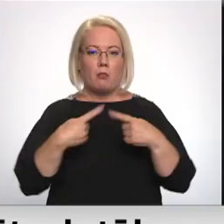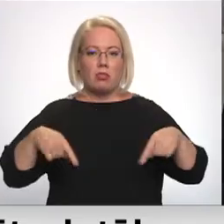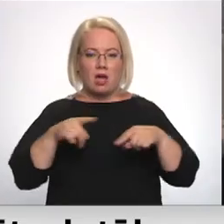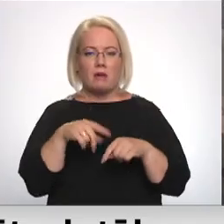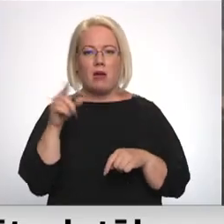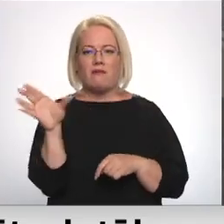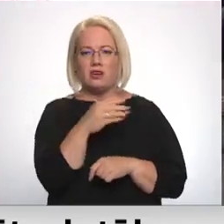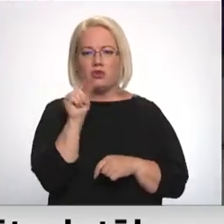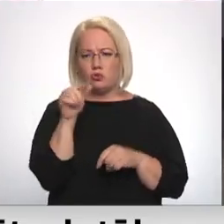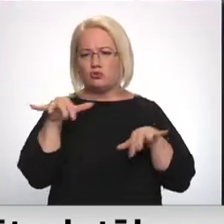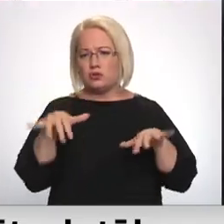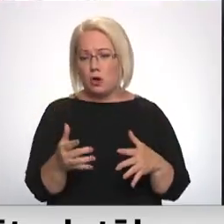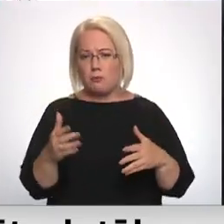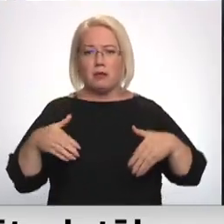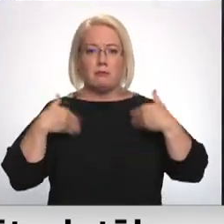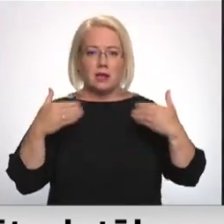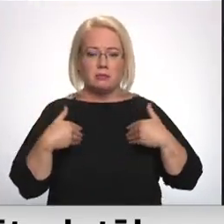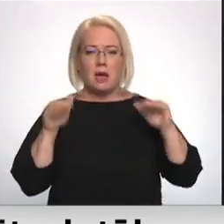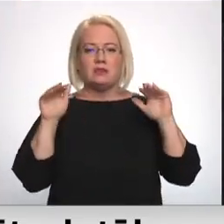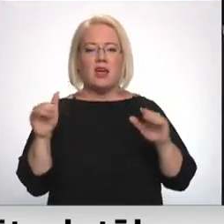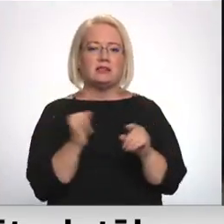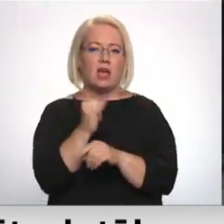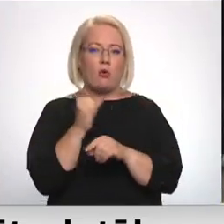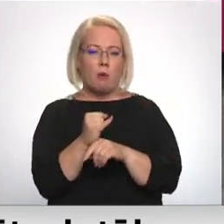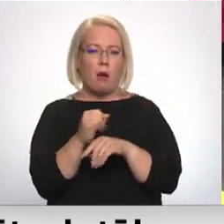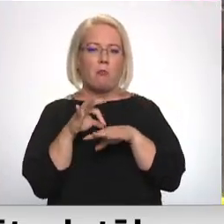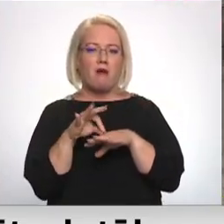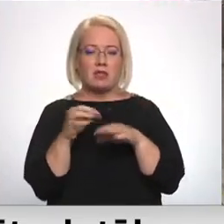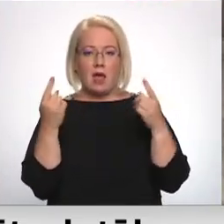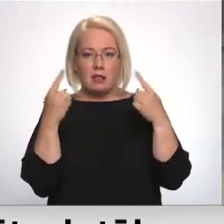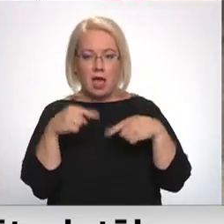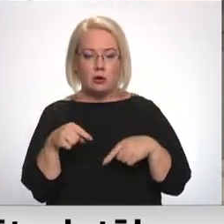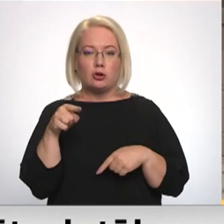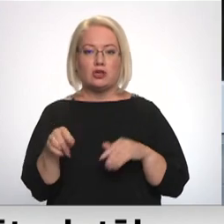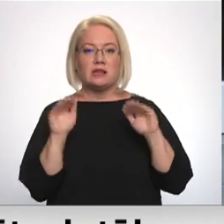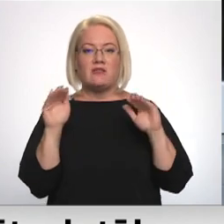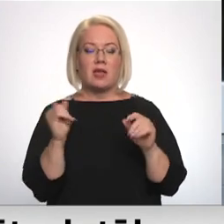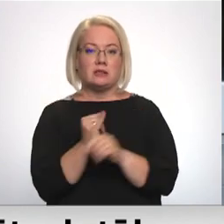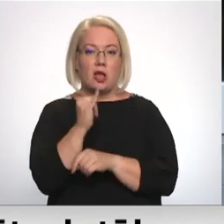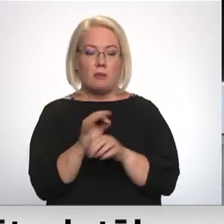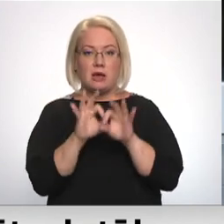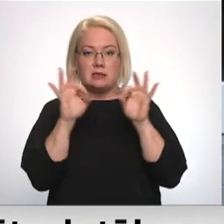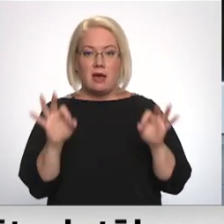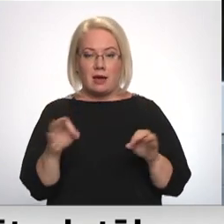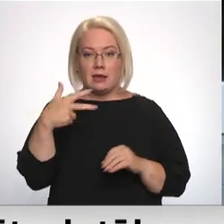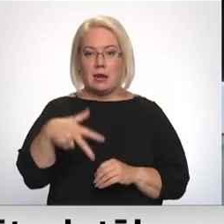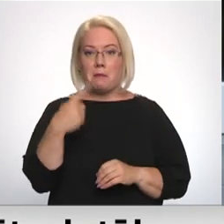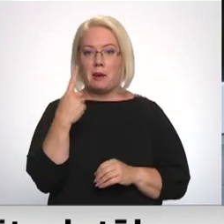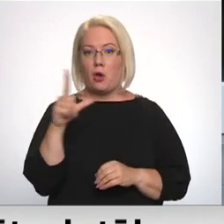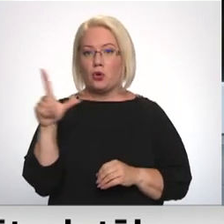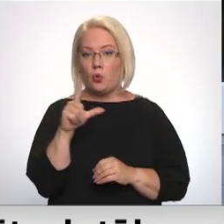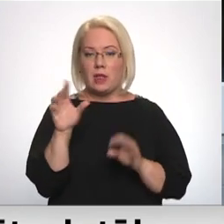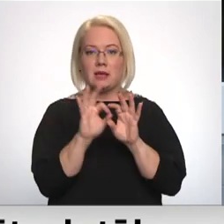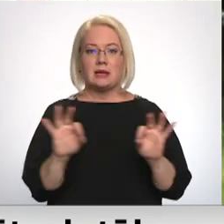saguruši, bet priecīgi par sveceļojumā pavadīto laiku. Šī grupa sveceļojumu uz aglonu sāka 31. jūlijā